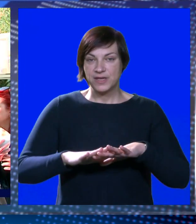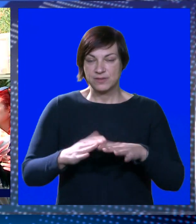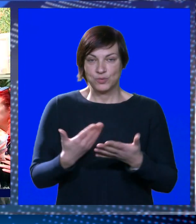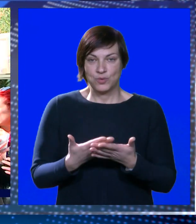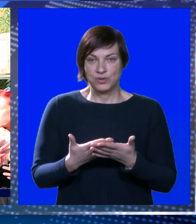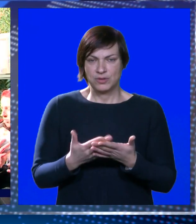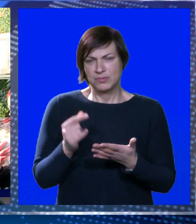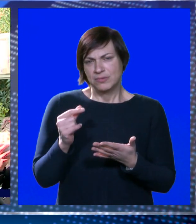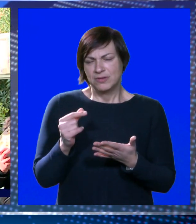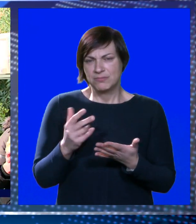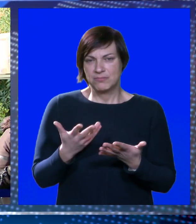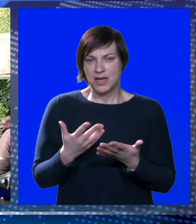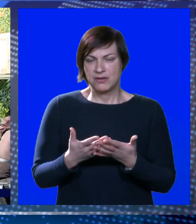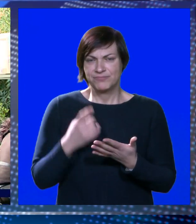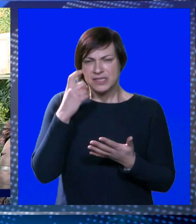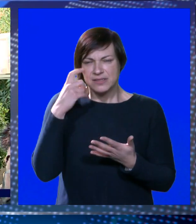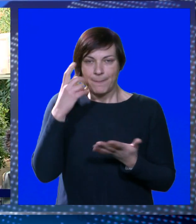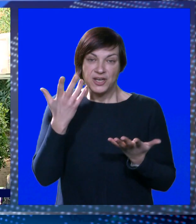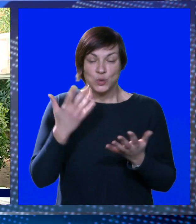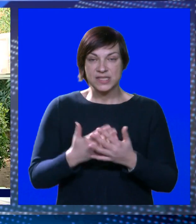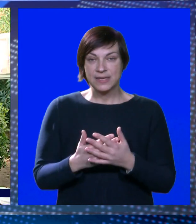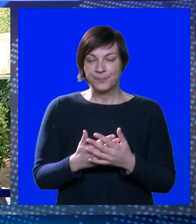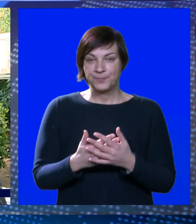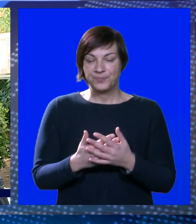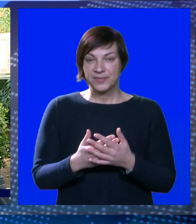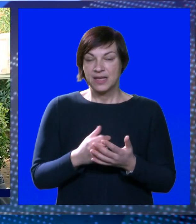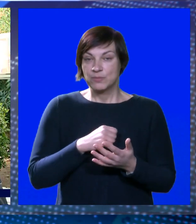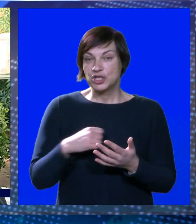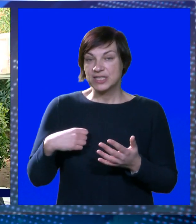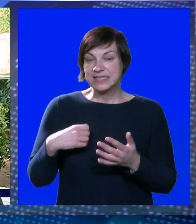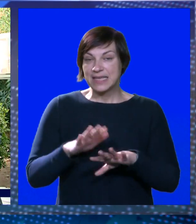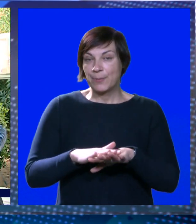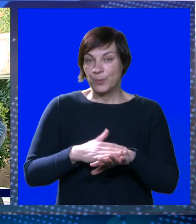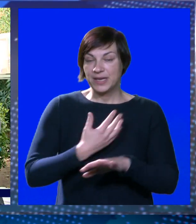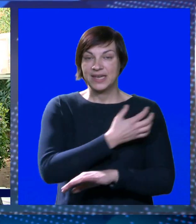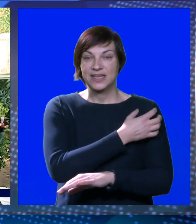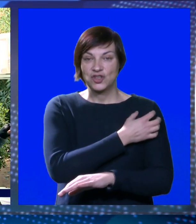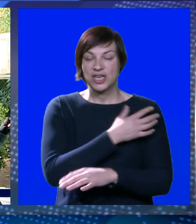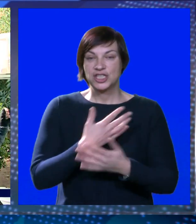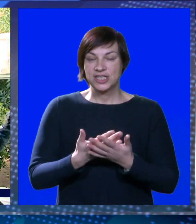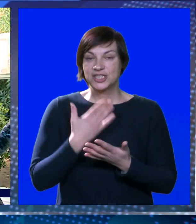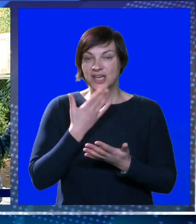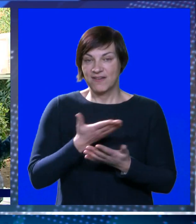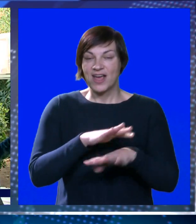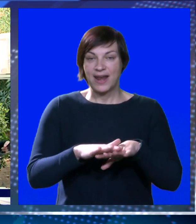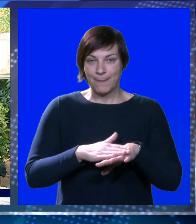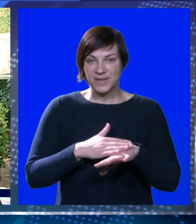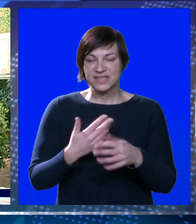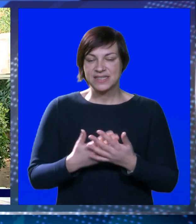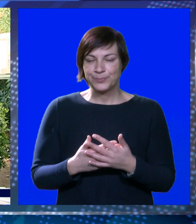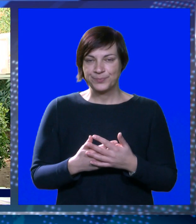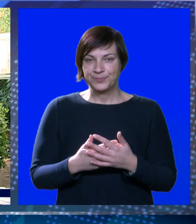o tome. Dakle, to je malo onako za zabrinjavajuće. Možda samo brine, gradona očeljnić. Pa evo, hvala na brizi.